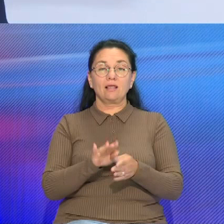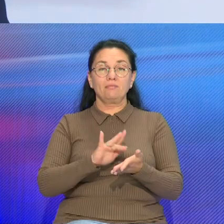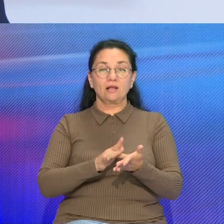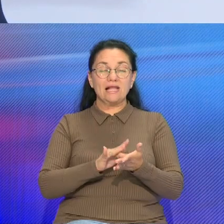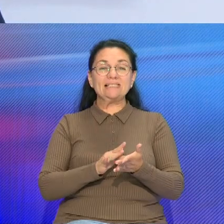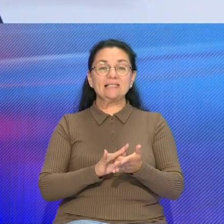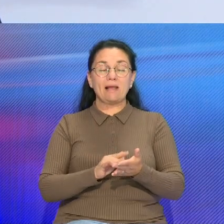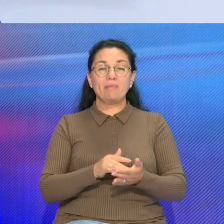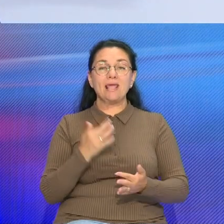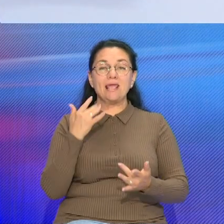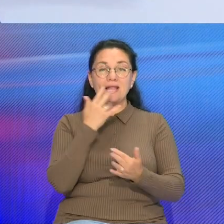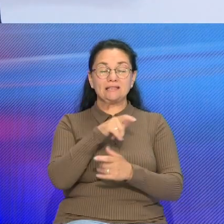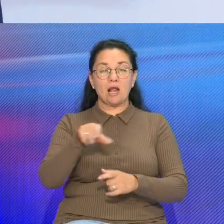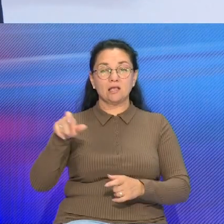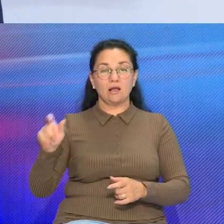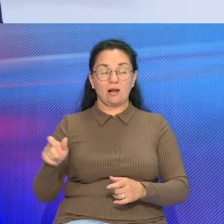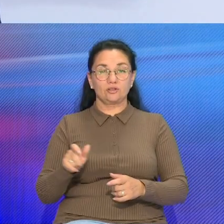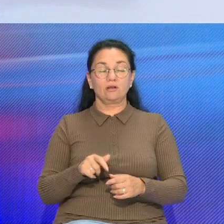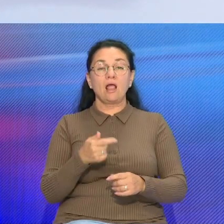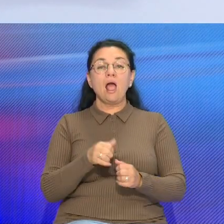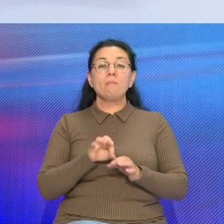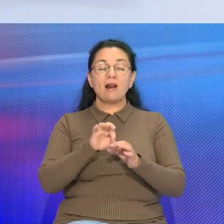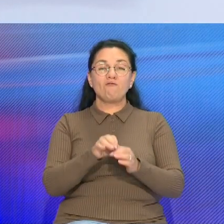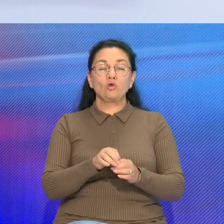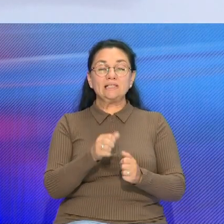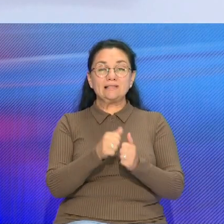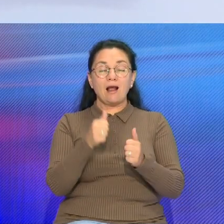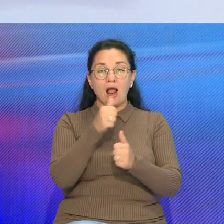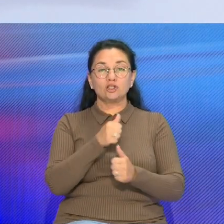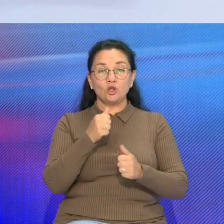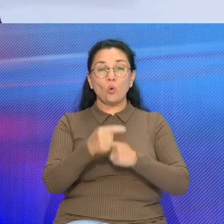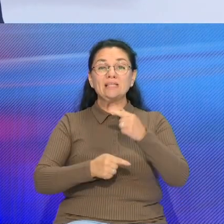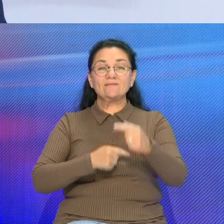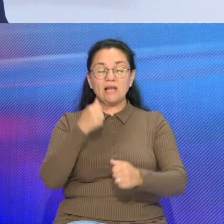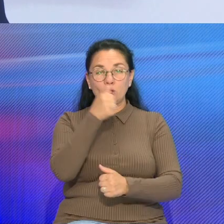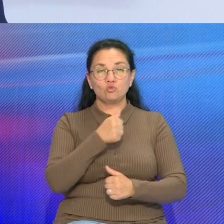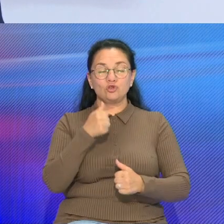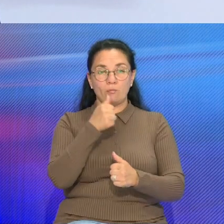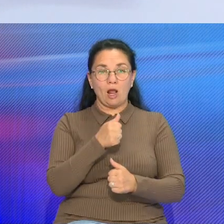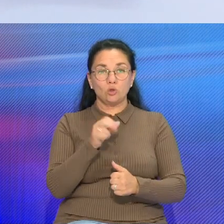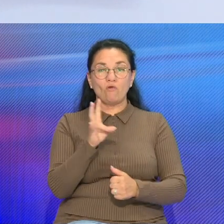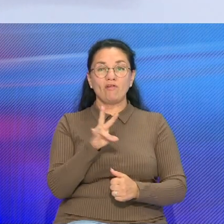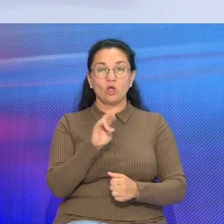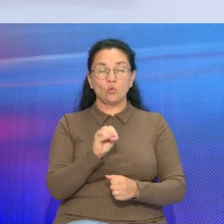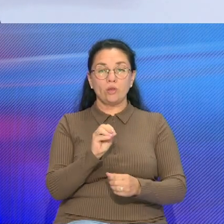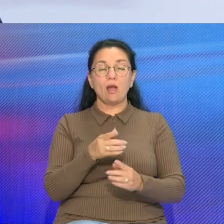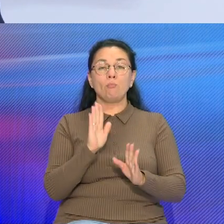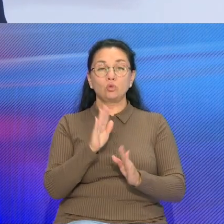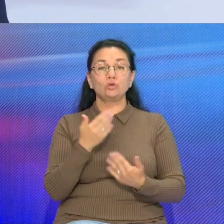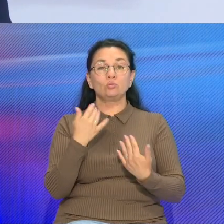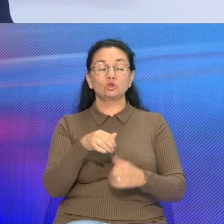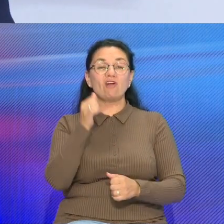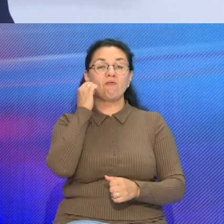граждан Данное заседание, оно проходит ежегодно То есть, в следующий год, ориентировочно также в июне, мы будем уже в Москве